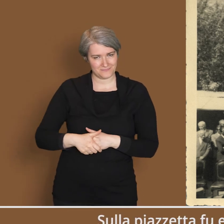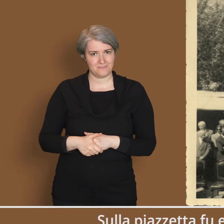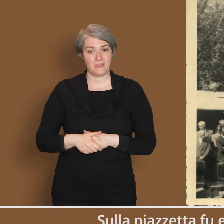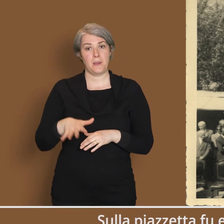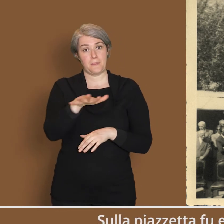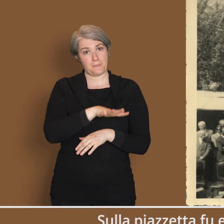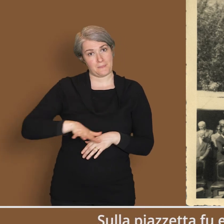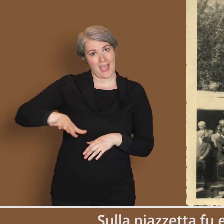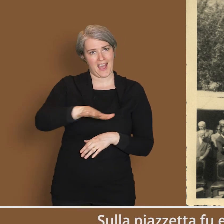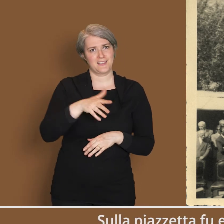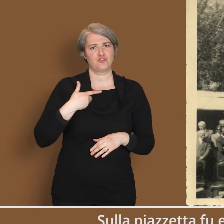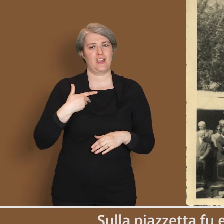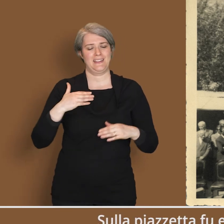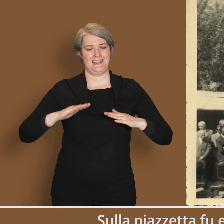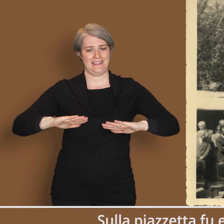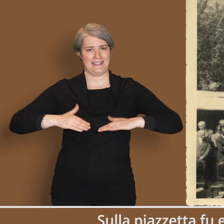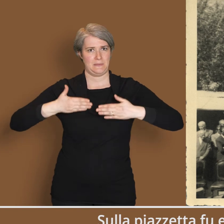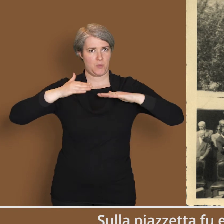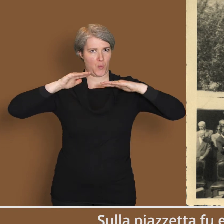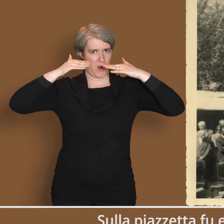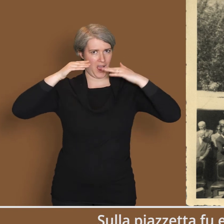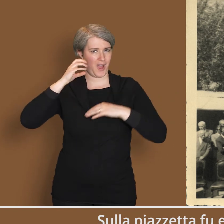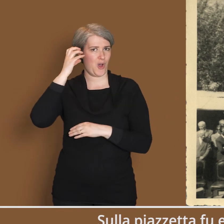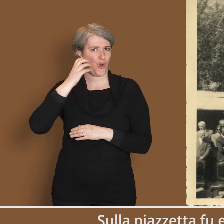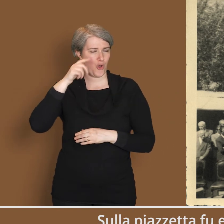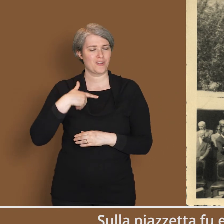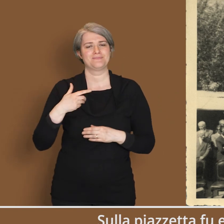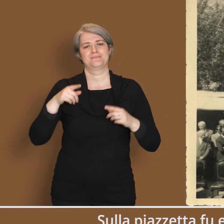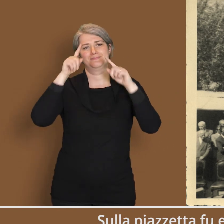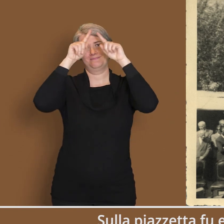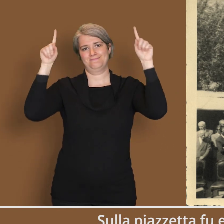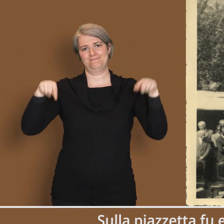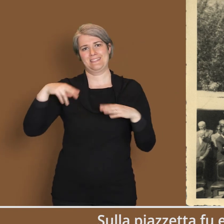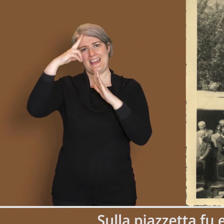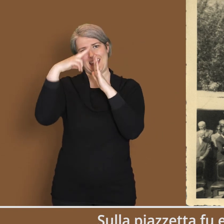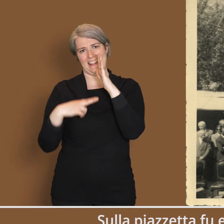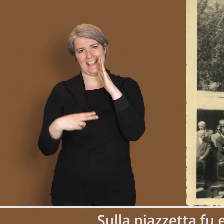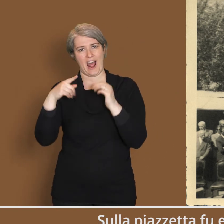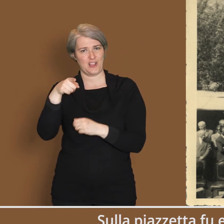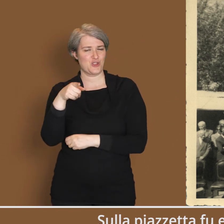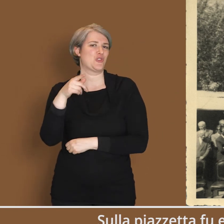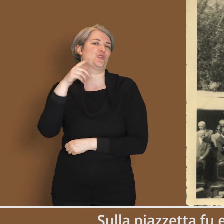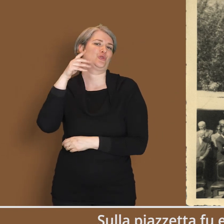Sulla piazzetta fu eretta una tribuna d'onore dove primeggiava il ritratto dell'onorevole Giolitti.